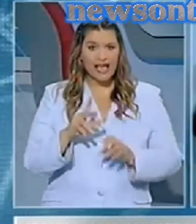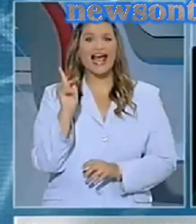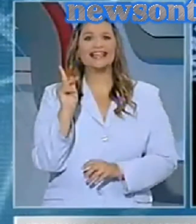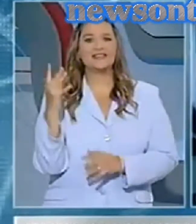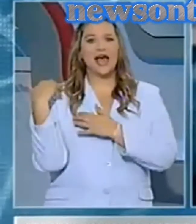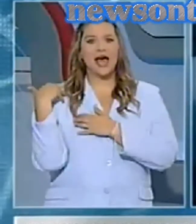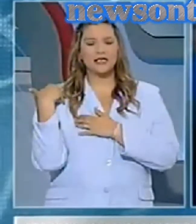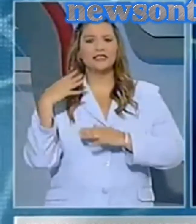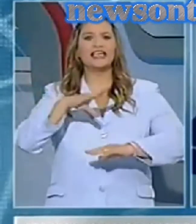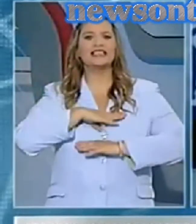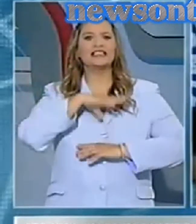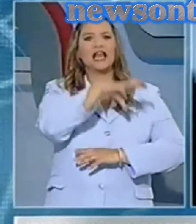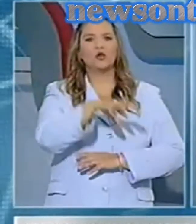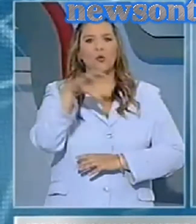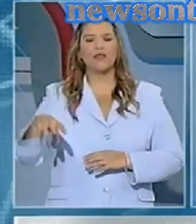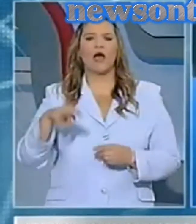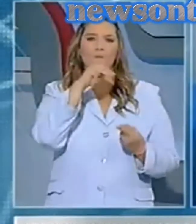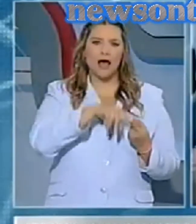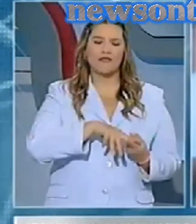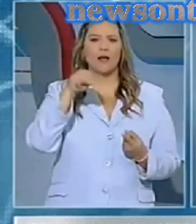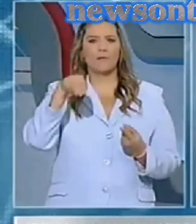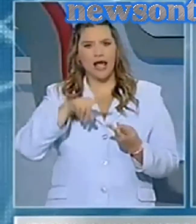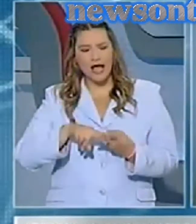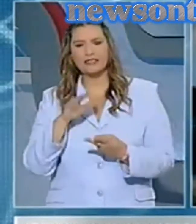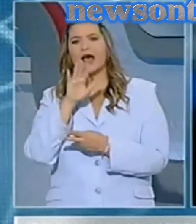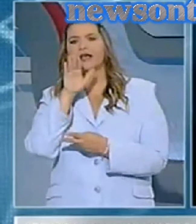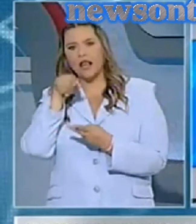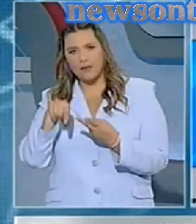σε στρατόπεδα, στη Μάνδρα, στη Μαλακάσα και στη Σαλαμίνα.